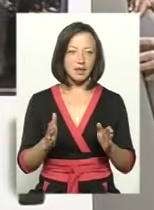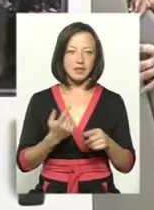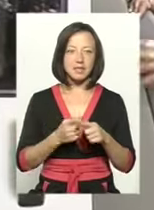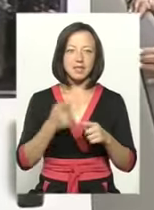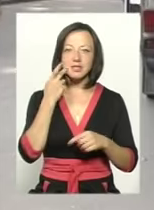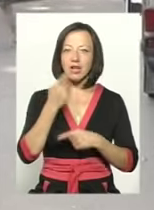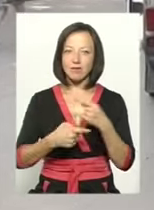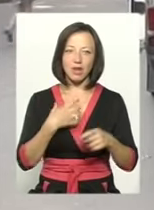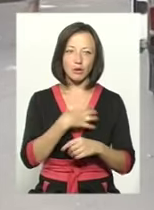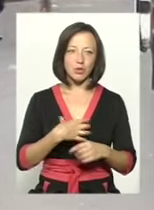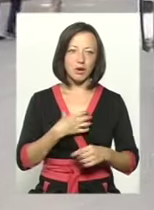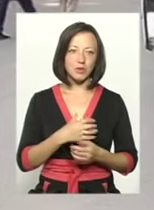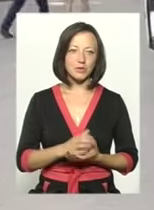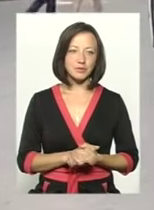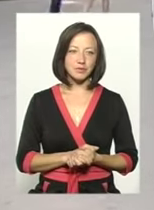завжди актуально.